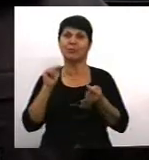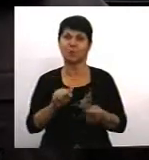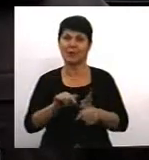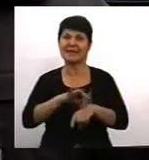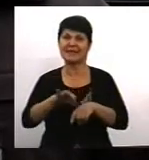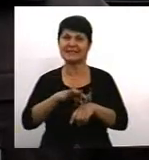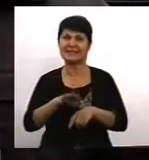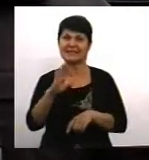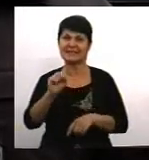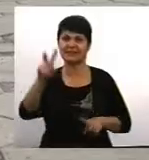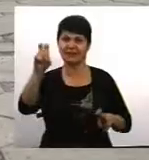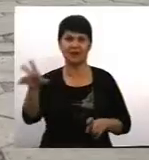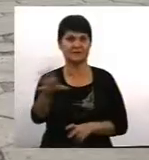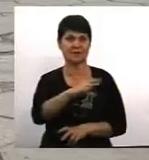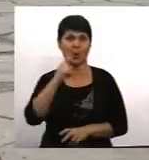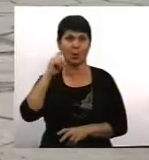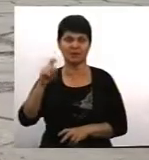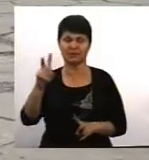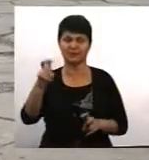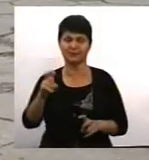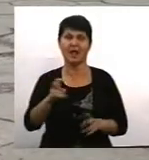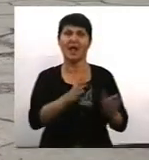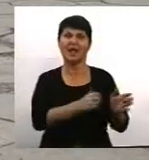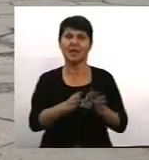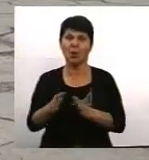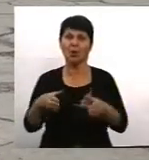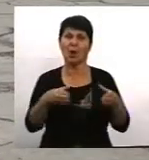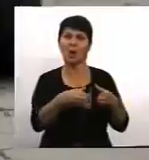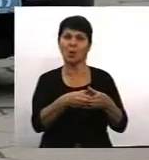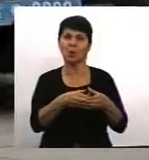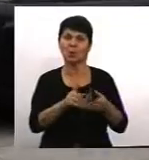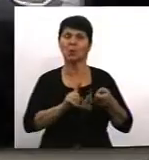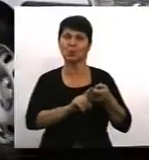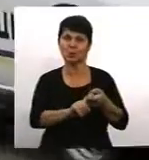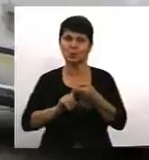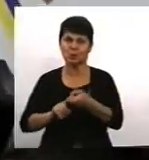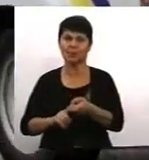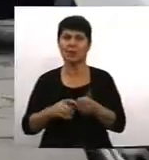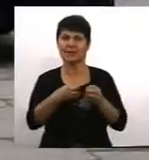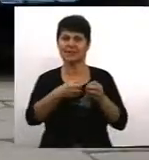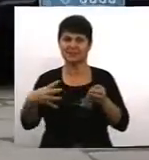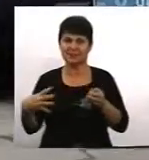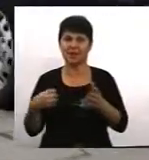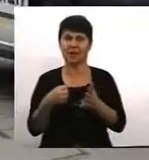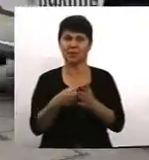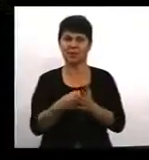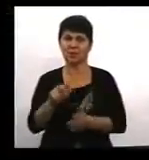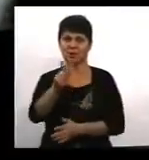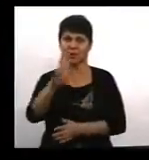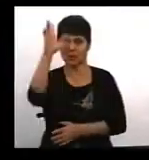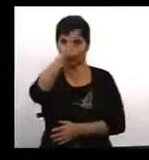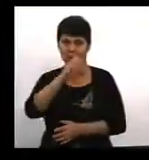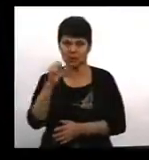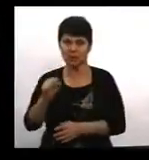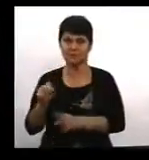така всеукраїнська назва. Патрулювання мобільних груп відбувається щодня з 15-ї до 3-ї години ночі. Екіпаж з